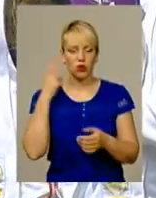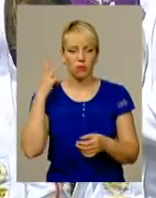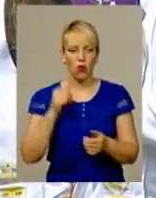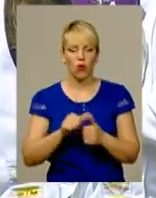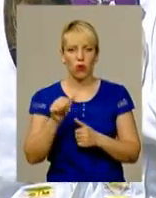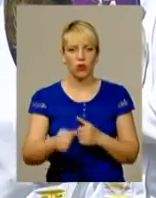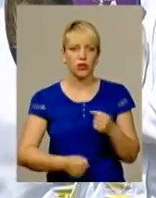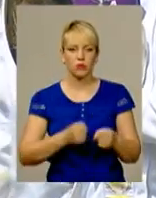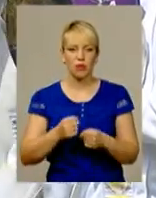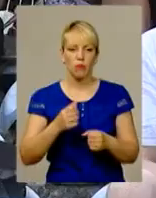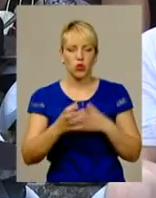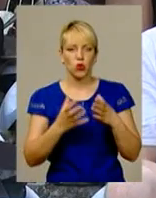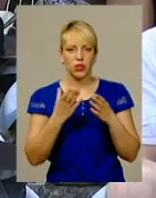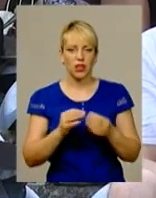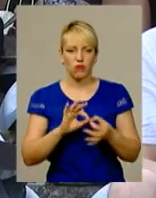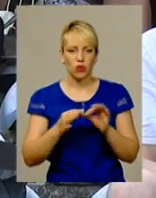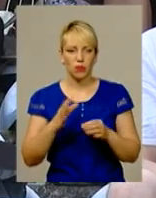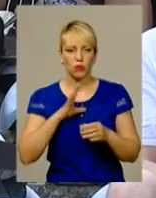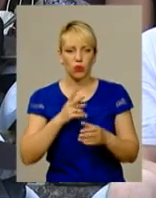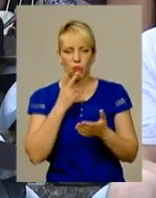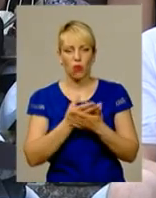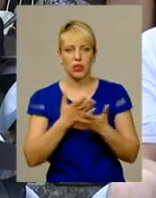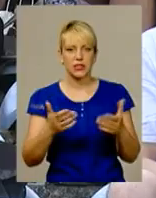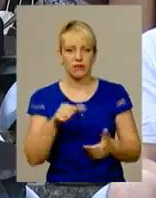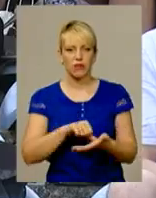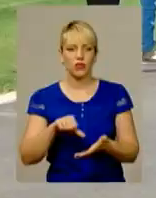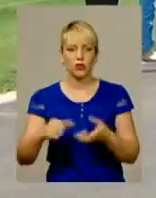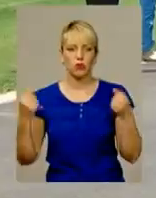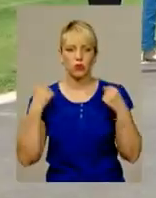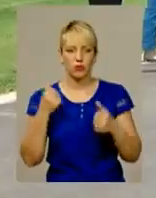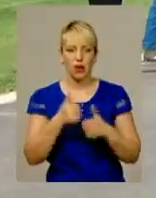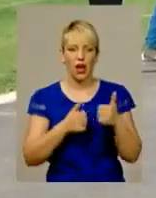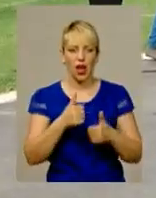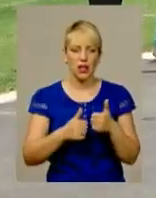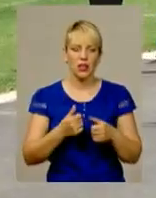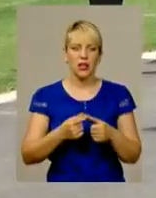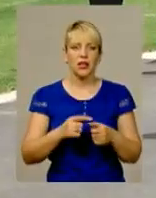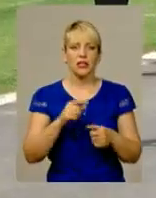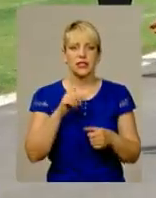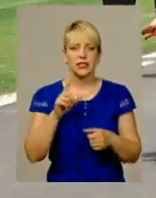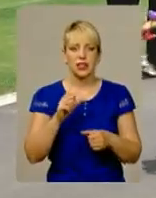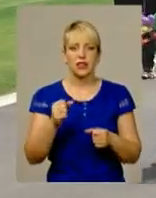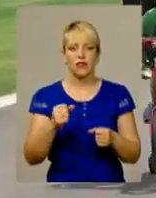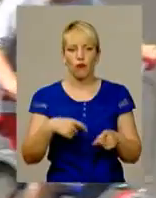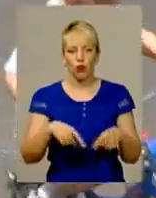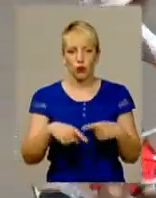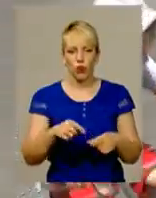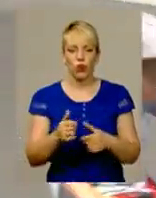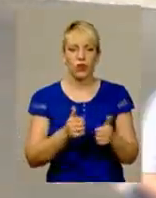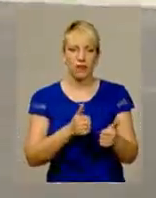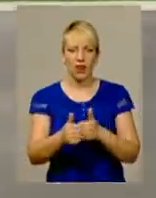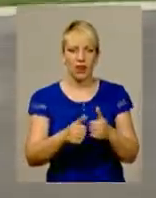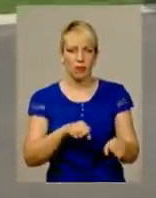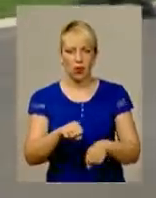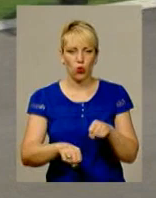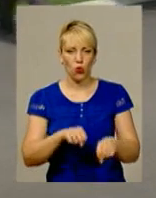забігу, Міжнародний олімпійський день у Хмельницькому відбулися показові виступи спортсменів, змагання з футболу та велоперегони для наймолодших. Ярослав Анташевський,